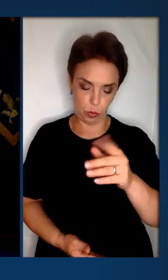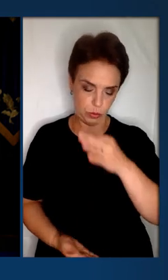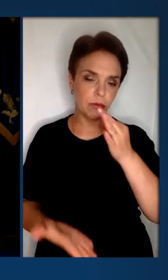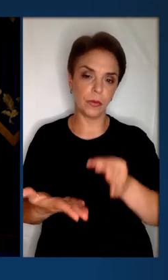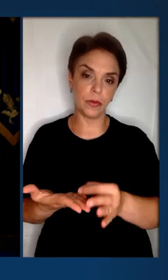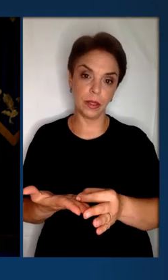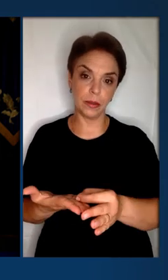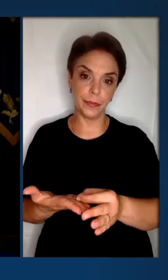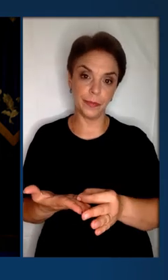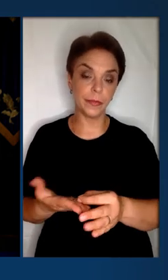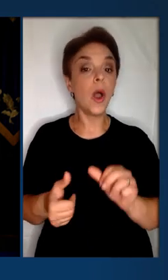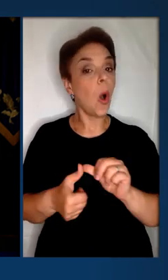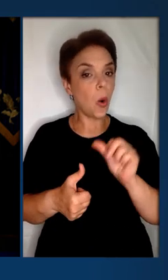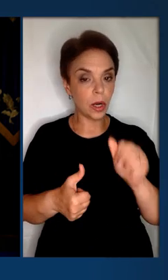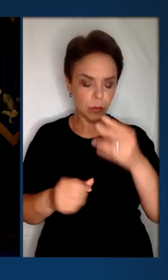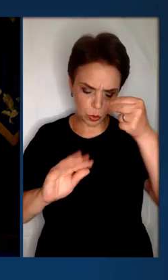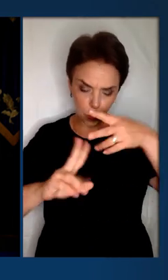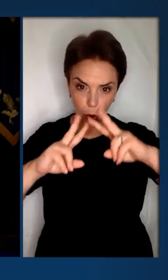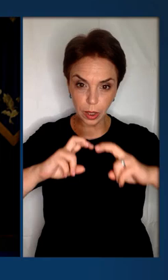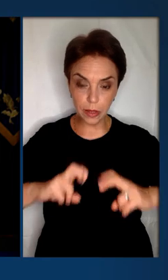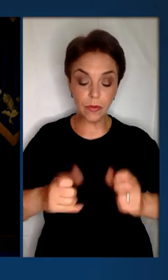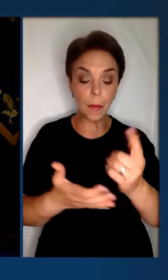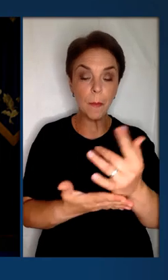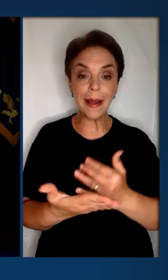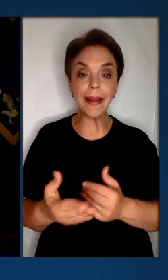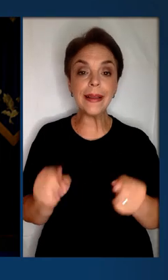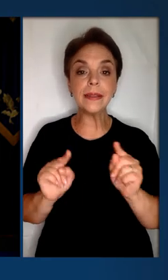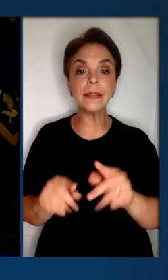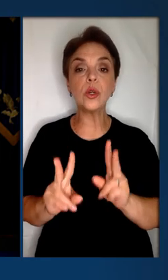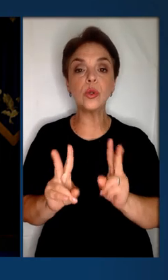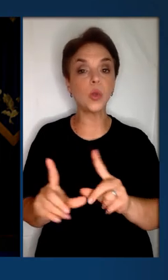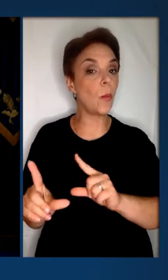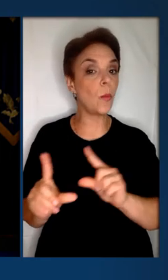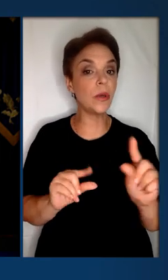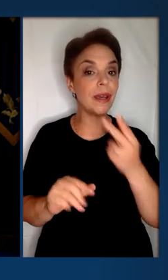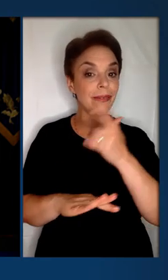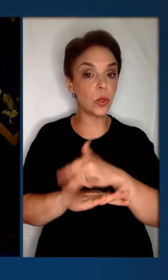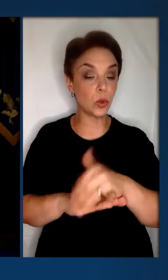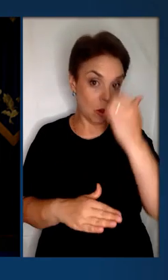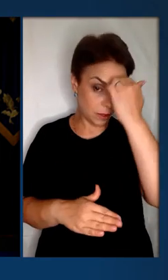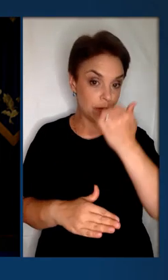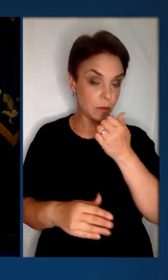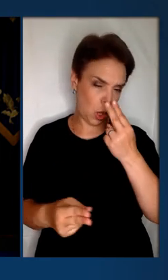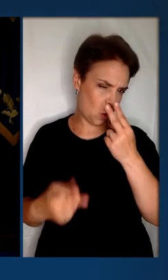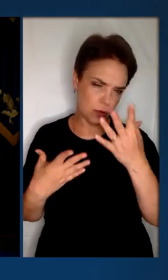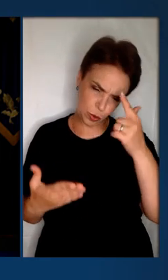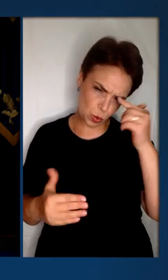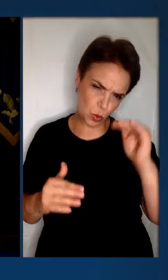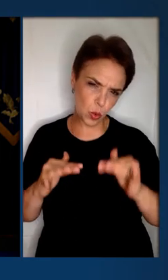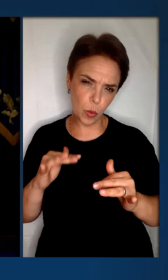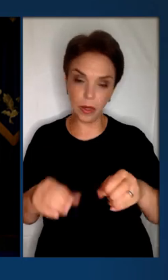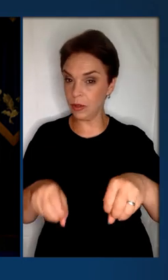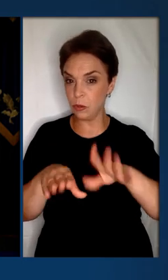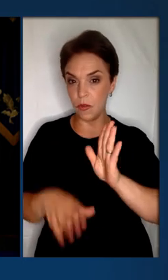Будуть відповідати. Окремо буде проаналізований перелік тих, хто поїхав за кордон завдяки, очевидно,